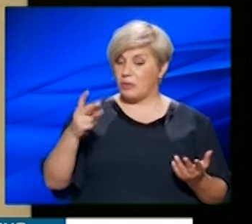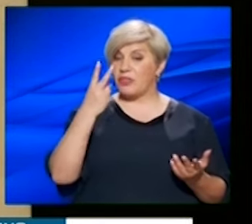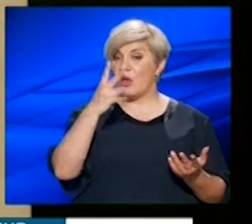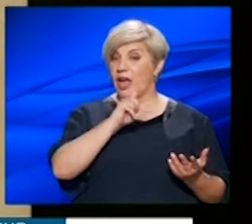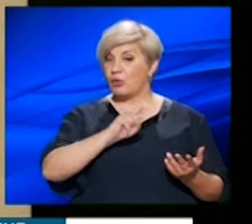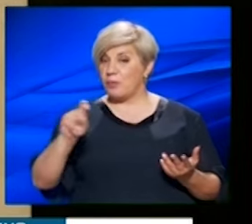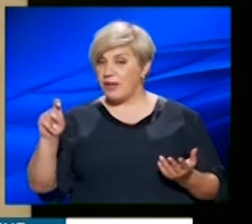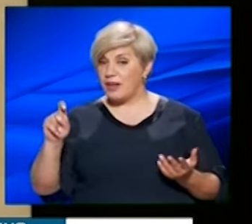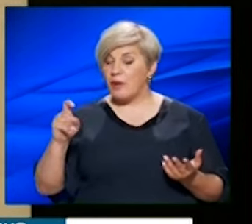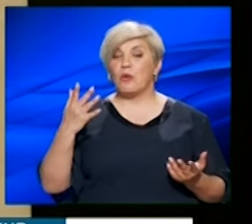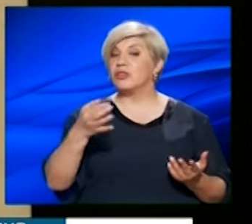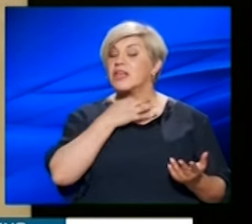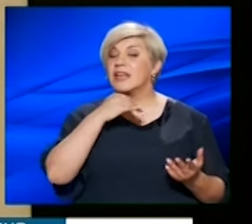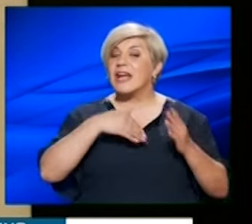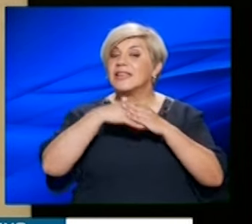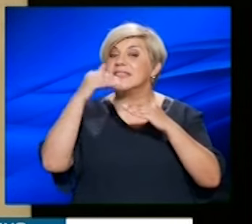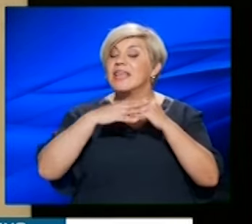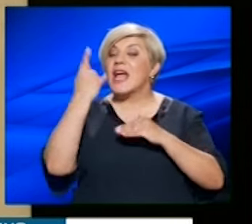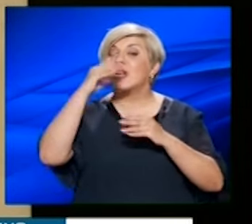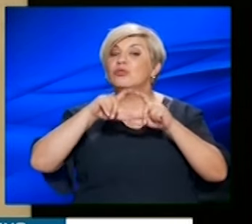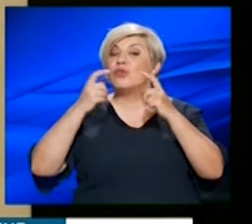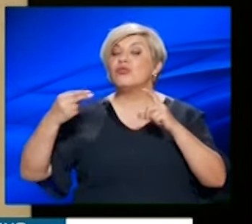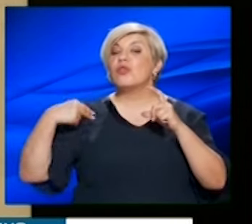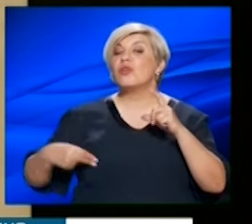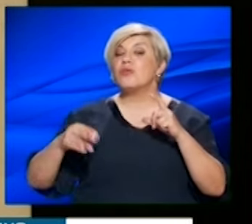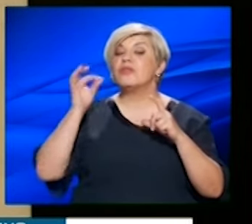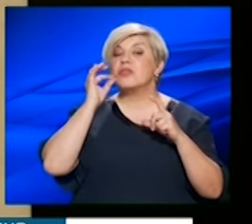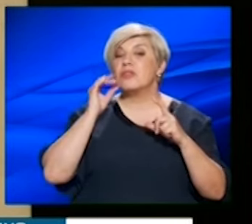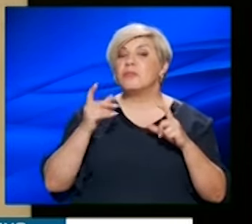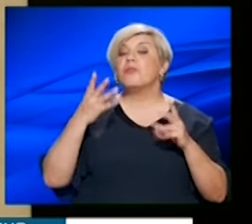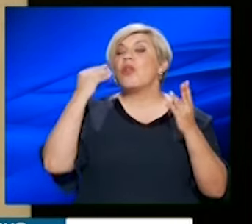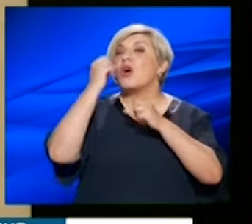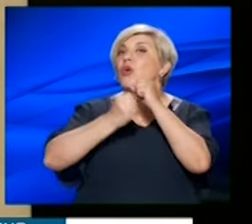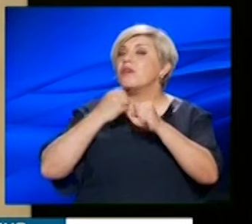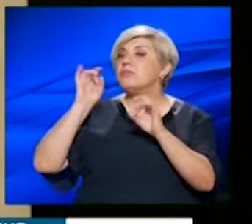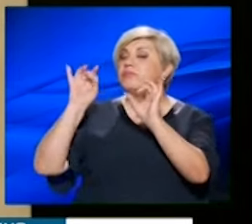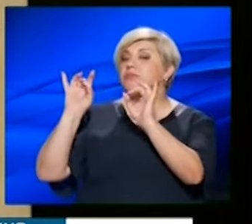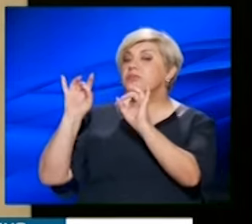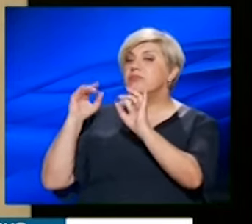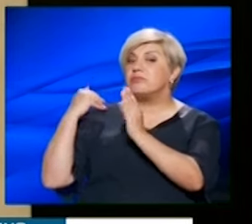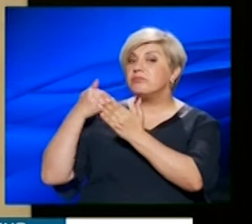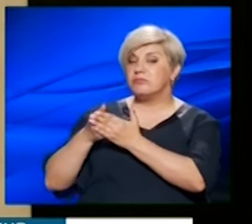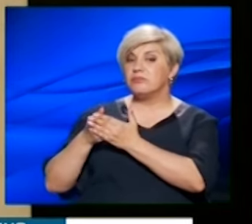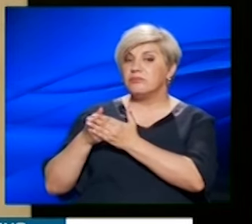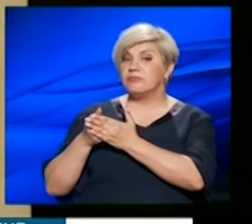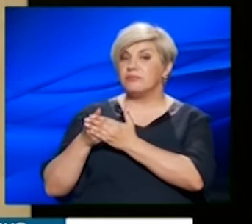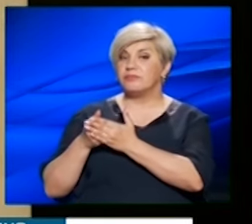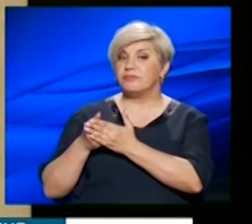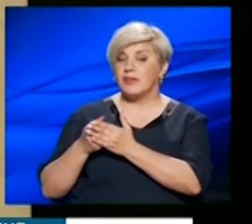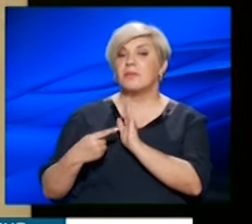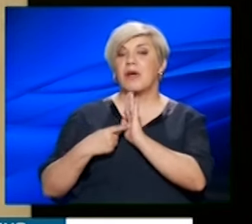δύο εκατομμύρια, πόσα χρειάζονται για να χτιστεί ένα σχολείο στο Δήμο Θεσσαλονίκης που έχει να χτιστεί όντως τόσα χρόνια. Γιατί και στην